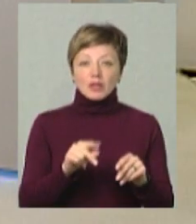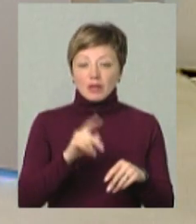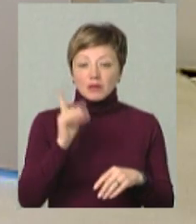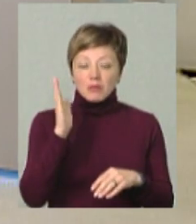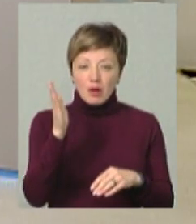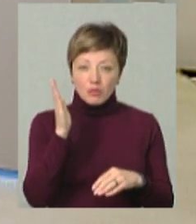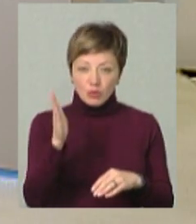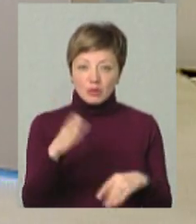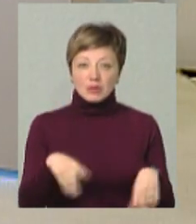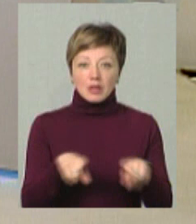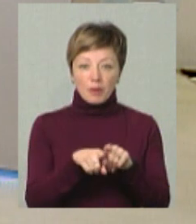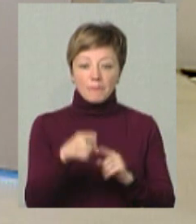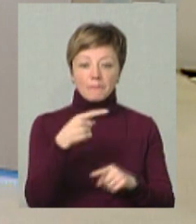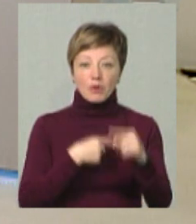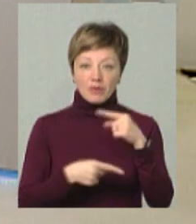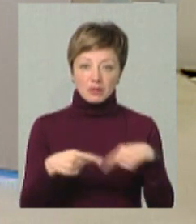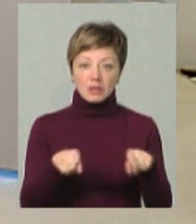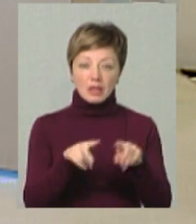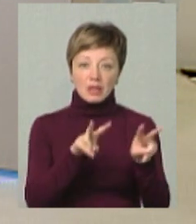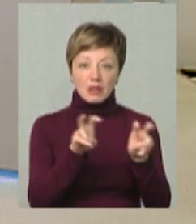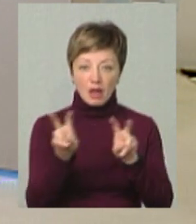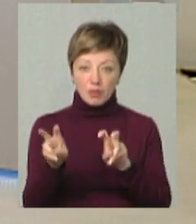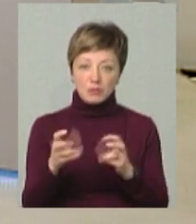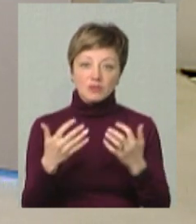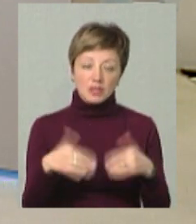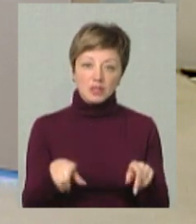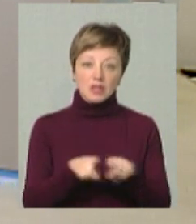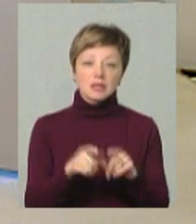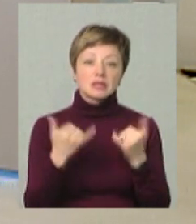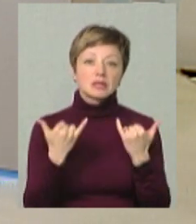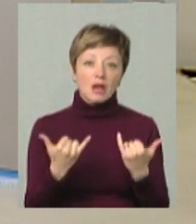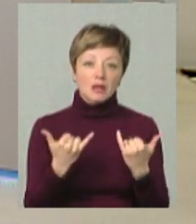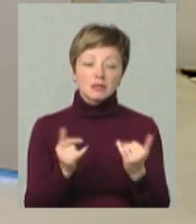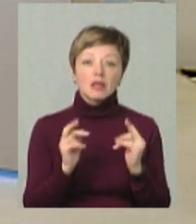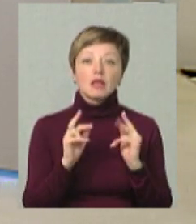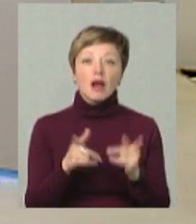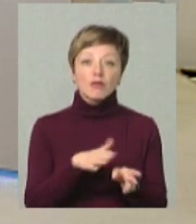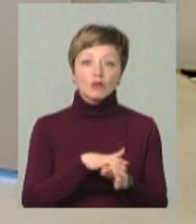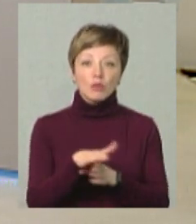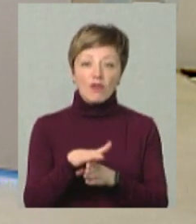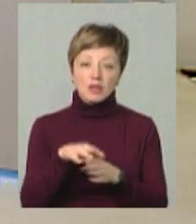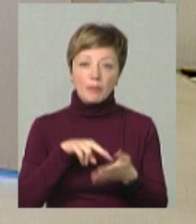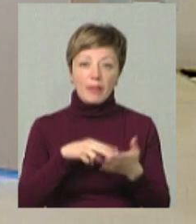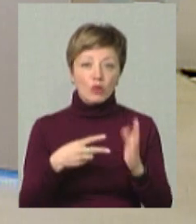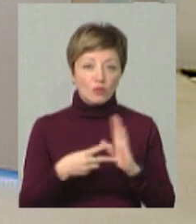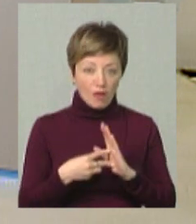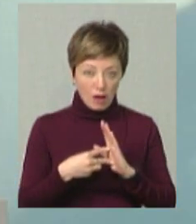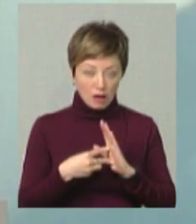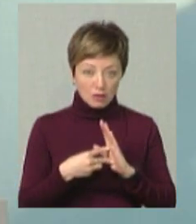недалекому майбутньому ми повернемося і до таких тем. Усе ж таки, зараз, як відбувається планування?